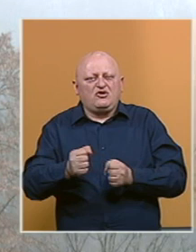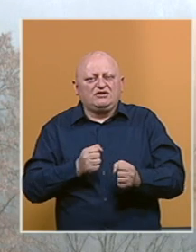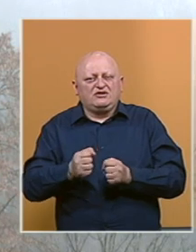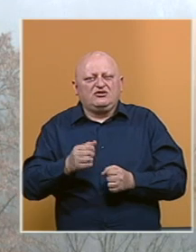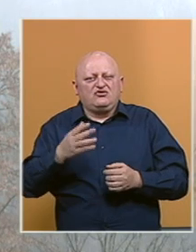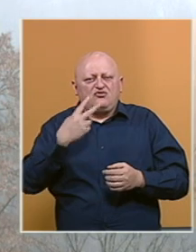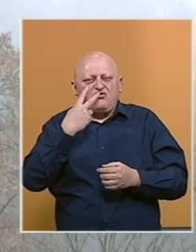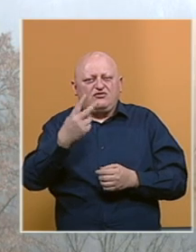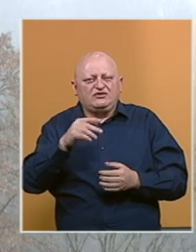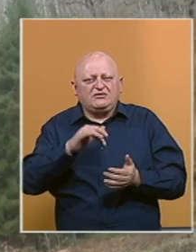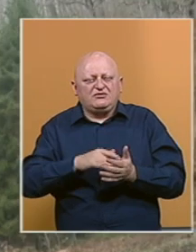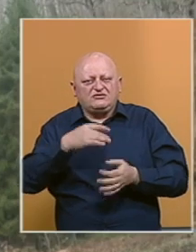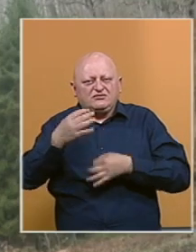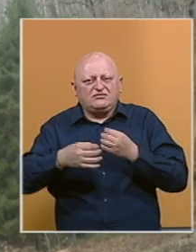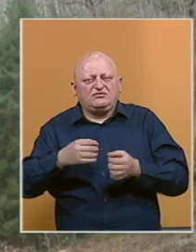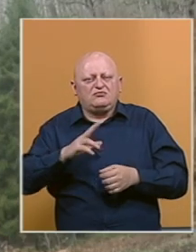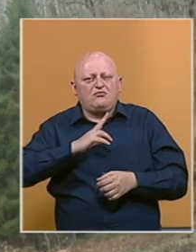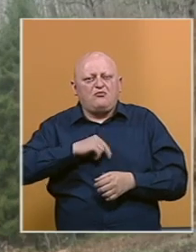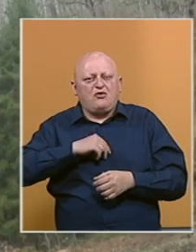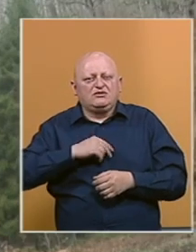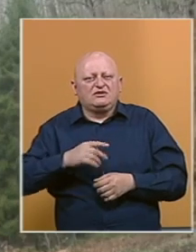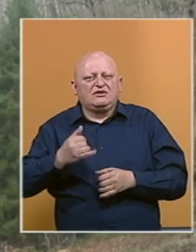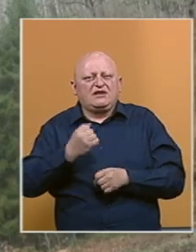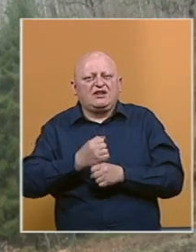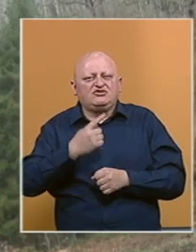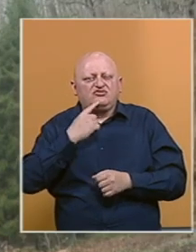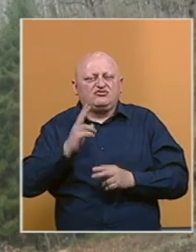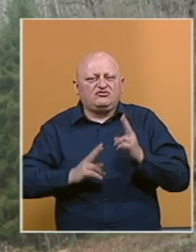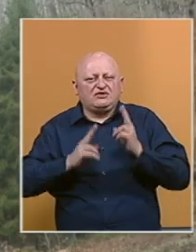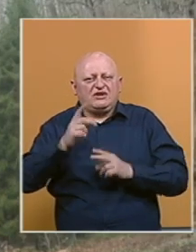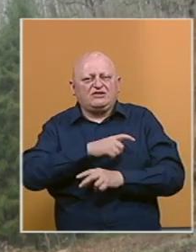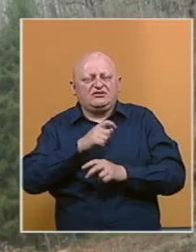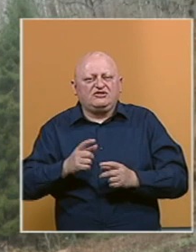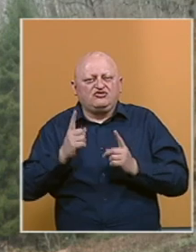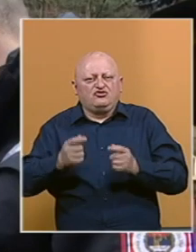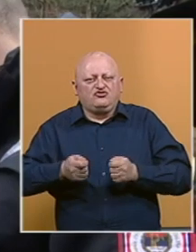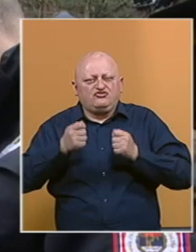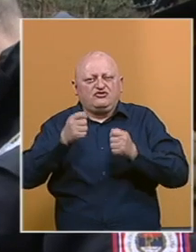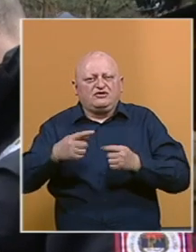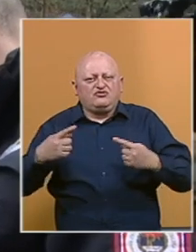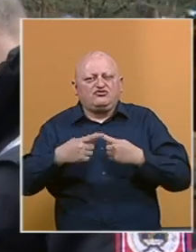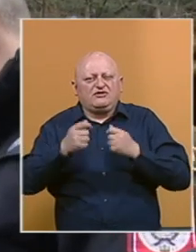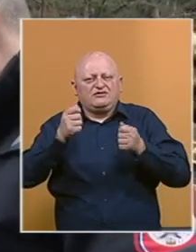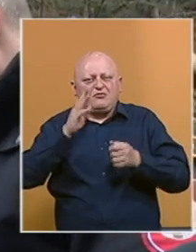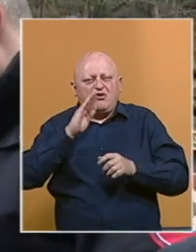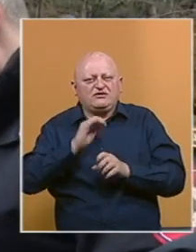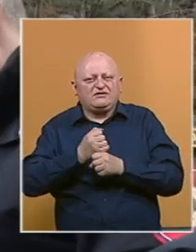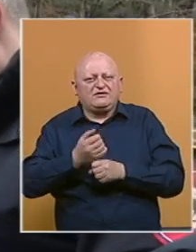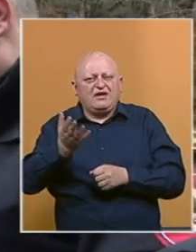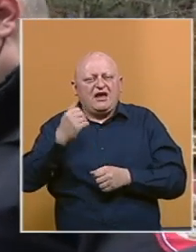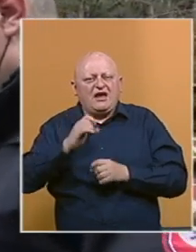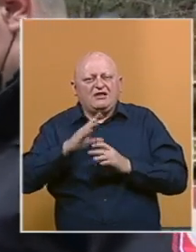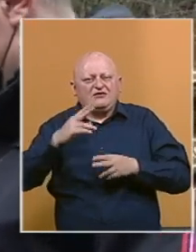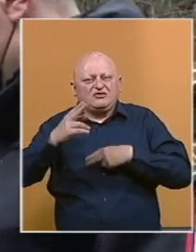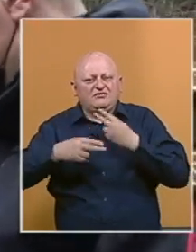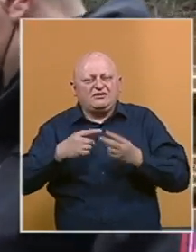Uviđaj na mjestu nesreće obavila je policija iz Gradiške i je uzasaglasnost dežurnog tužioca tužilaštva Bosne i Hercegovine,